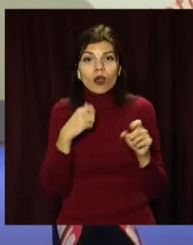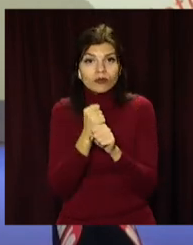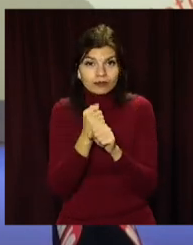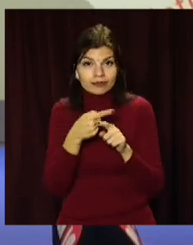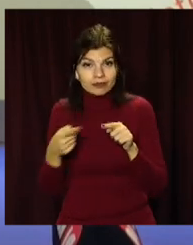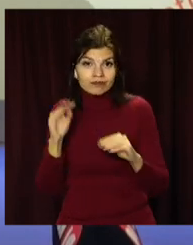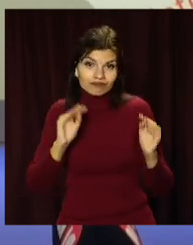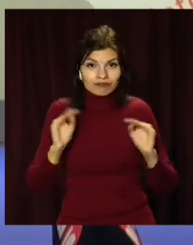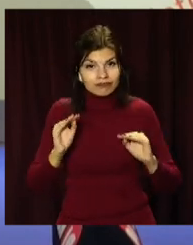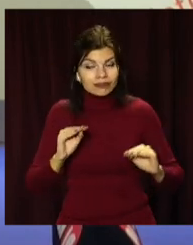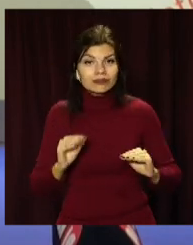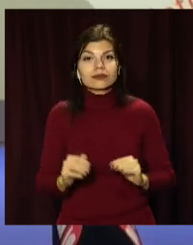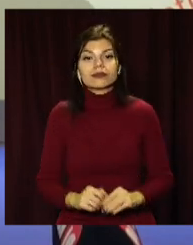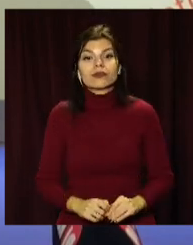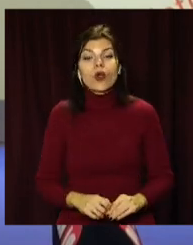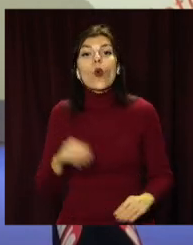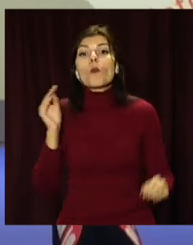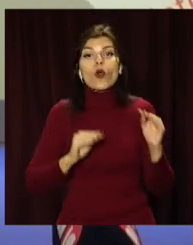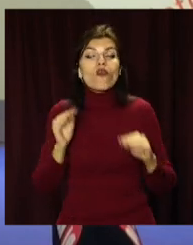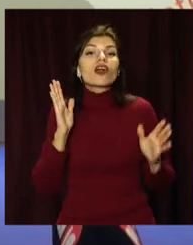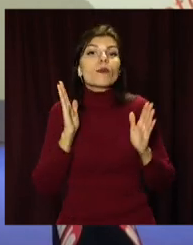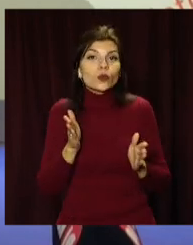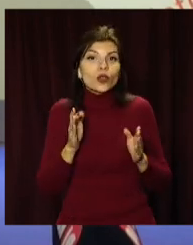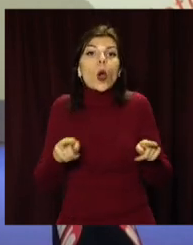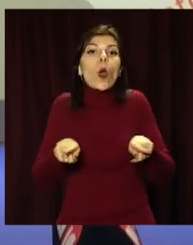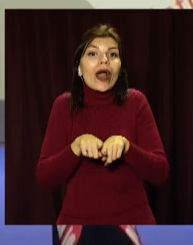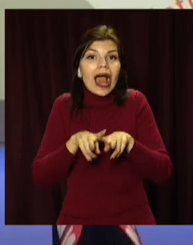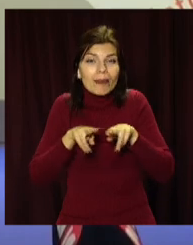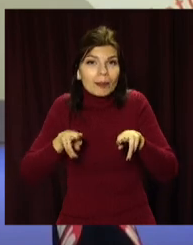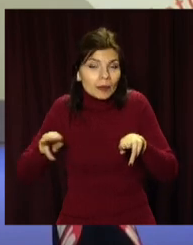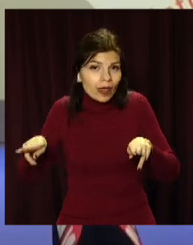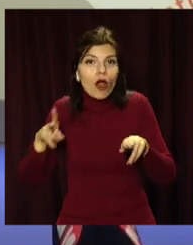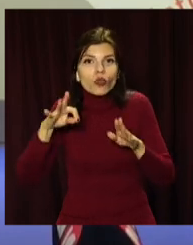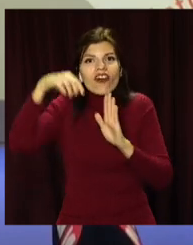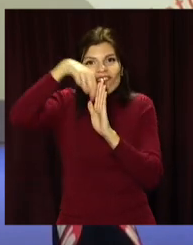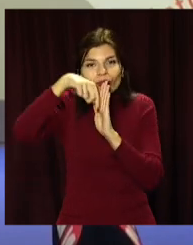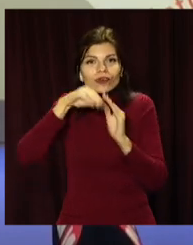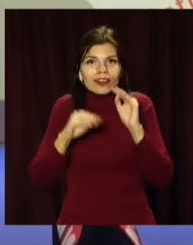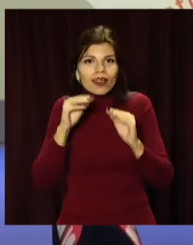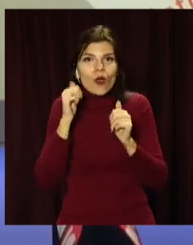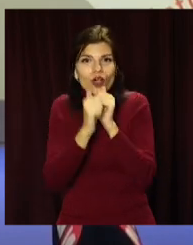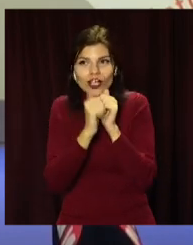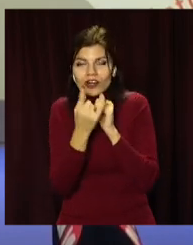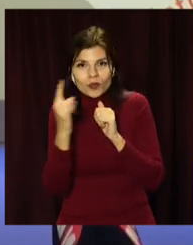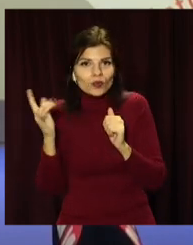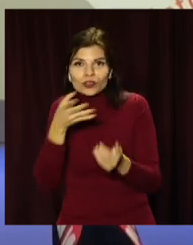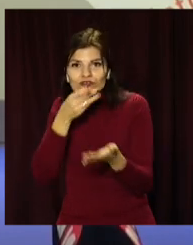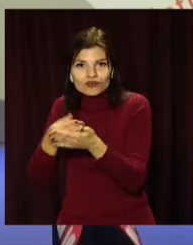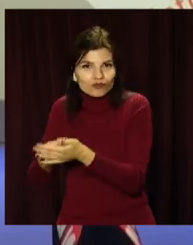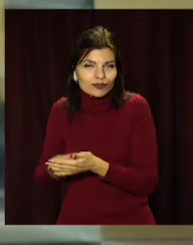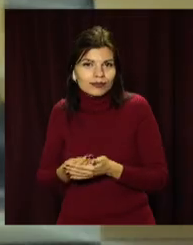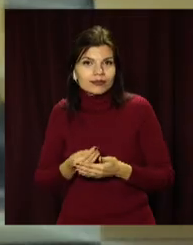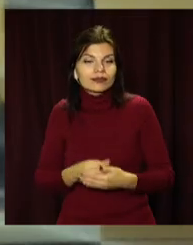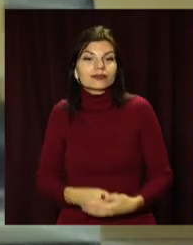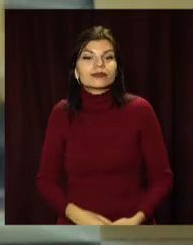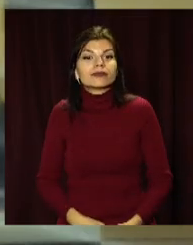цей проходить. Упаковка буде одинаковая, але збережиме у кожного дитя буде своє.